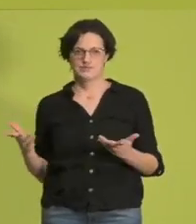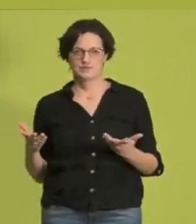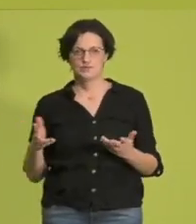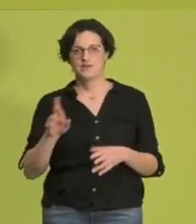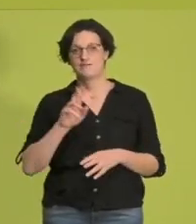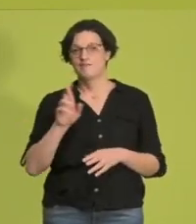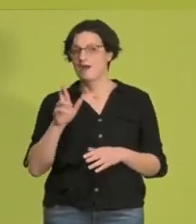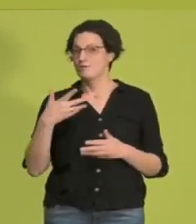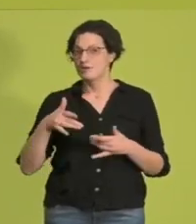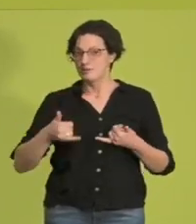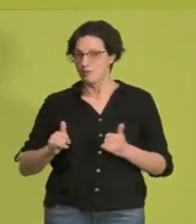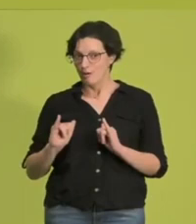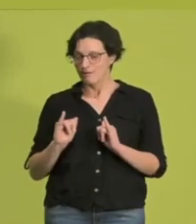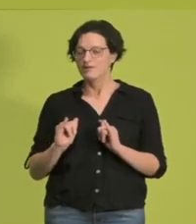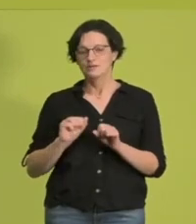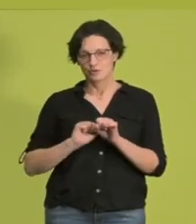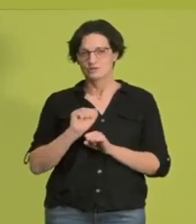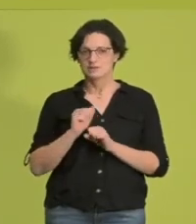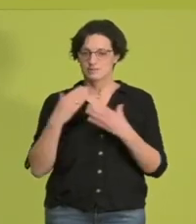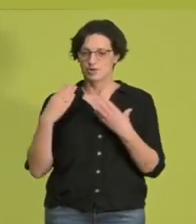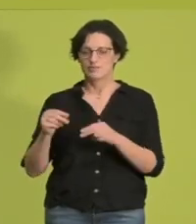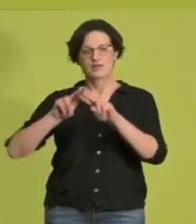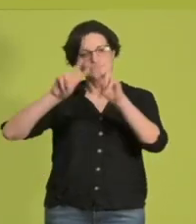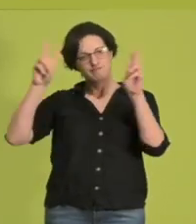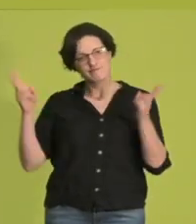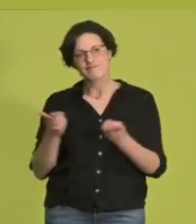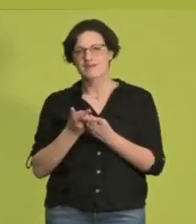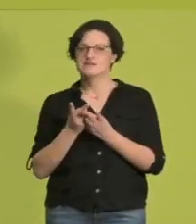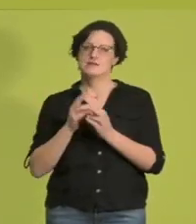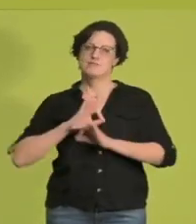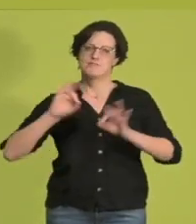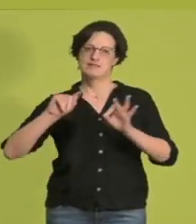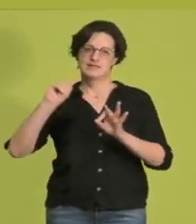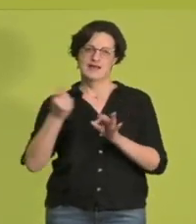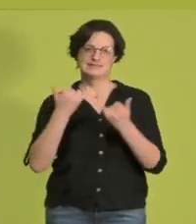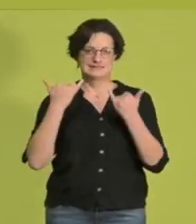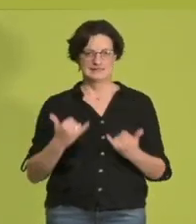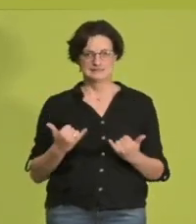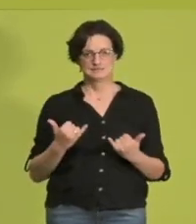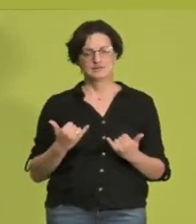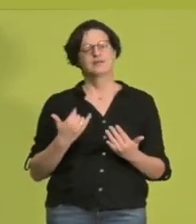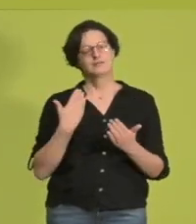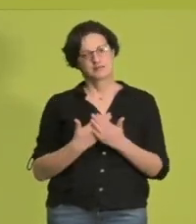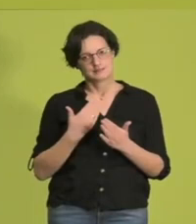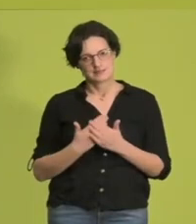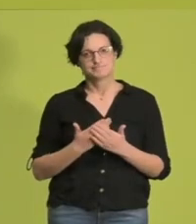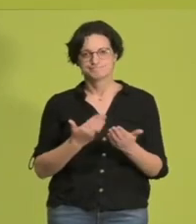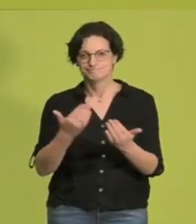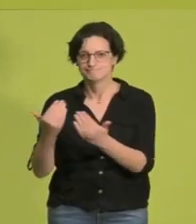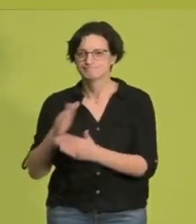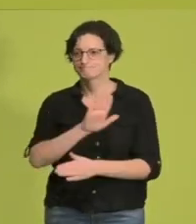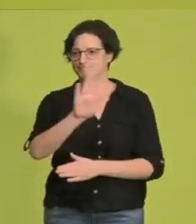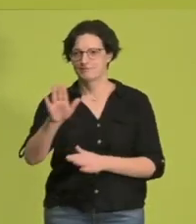noch nicht geboren sind, wir eine Welt hinterlassen, die besser ist, als die, wie sie heute ist. Dafür werbe ich um euer Vertrauen für die